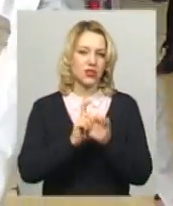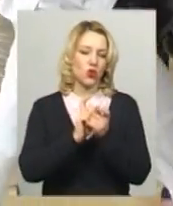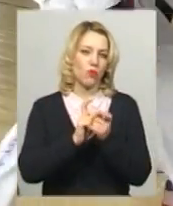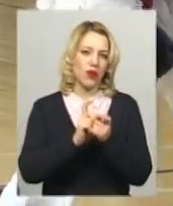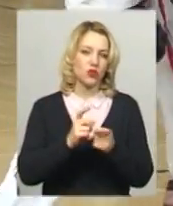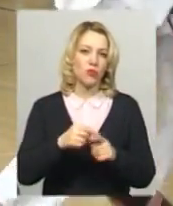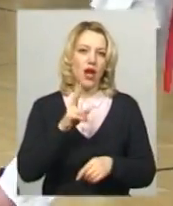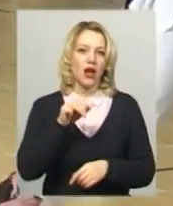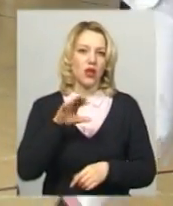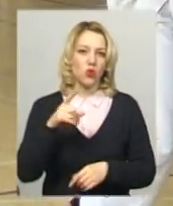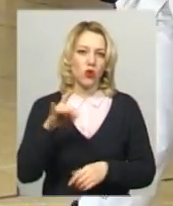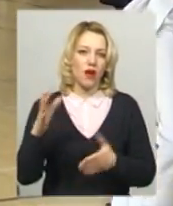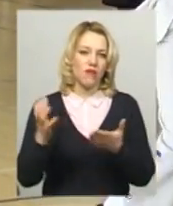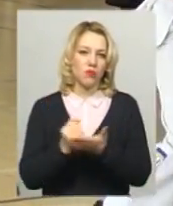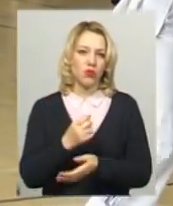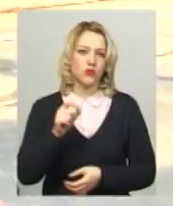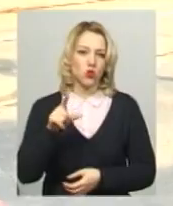Валерій Катурга виборов золото.